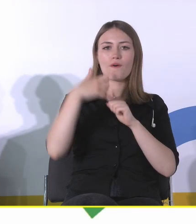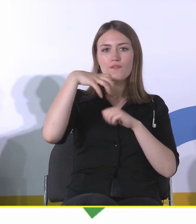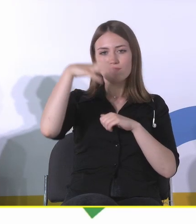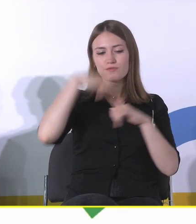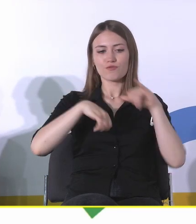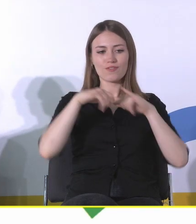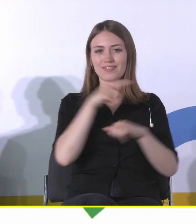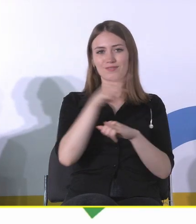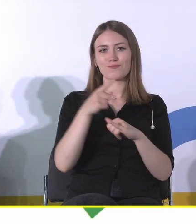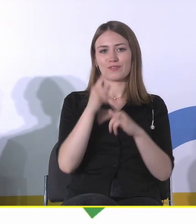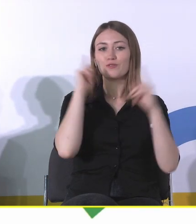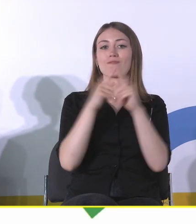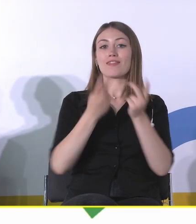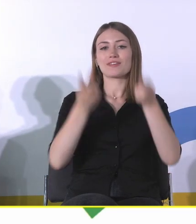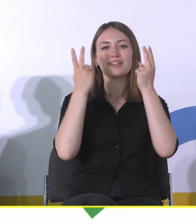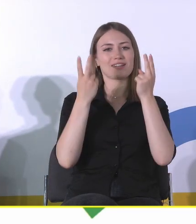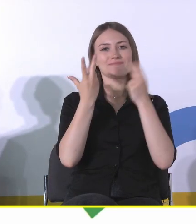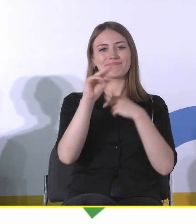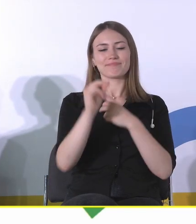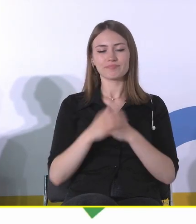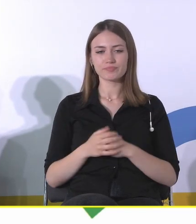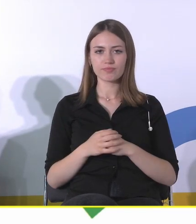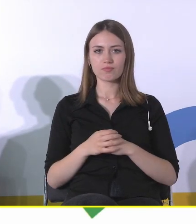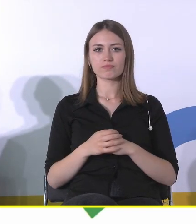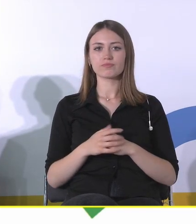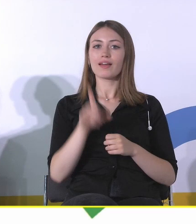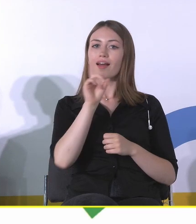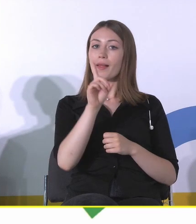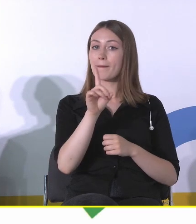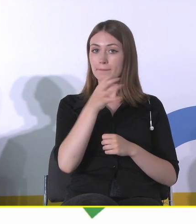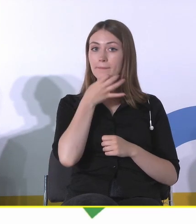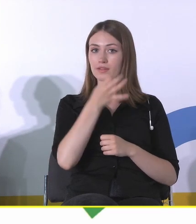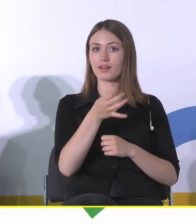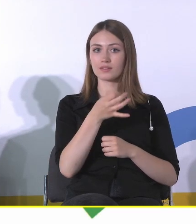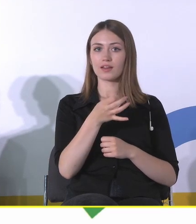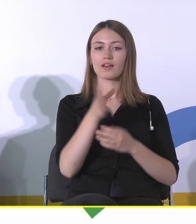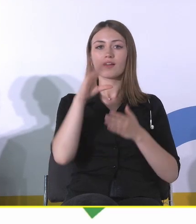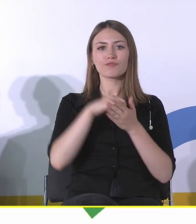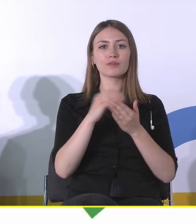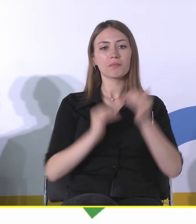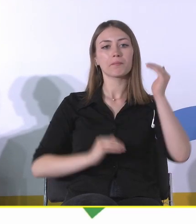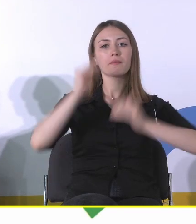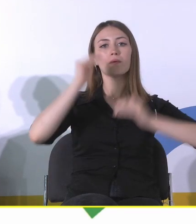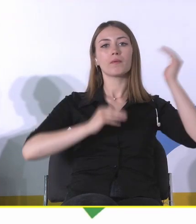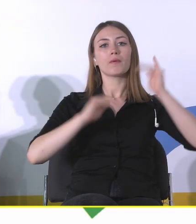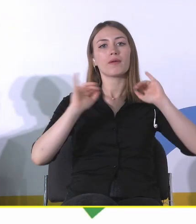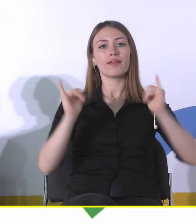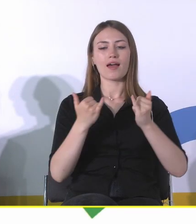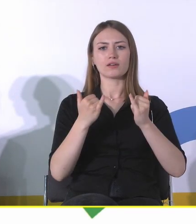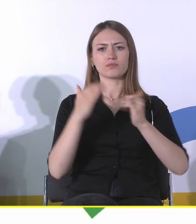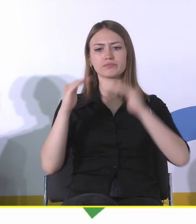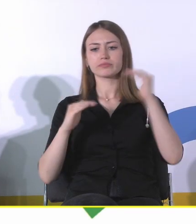trakcie sytuacji kryzysowych. Natomiast pytanie o rangę. No jak to się ma w takim razie do potrzeb? Czy jest